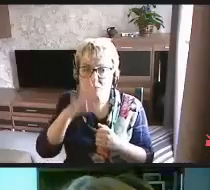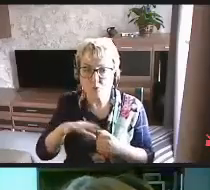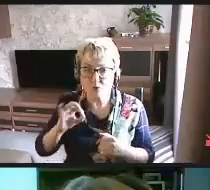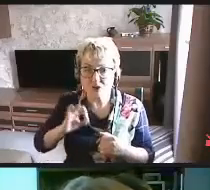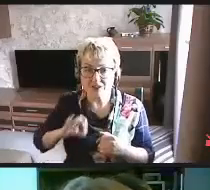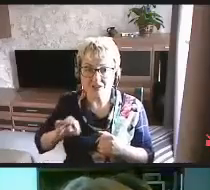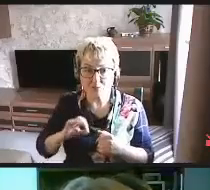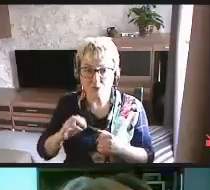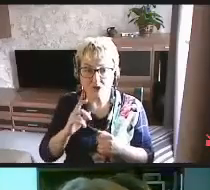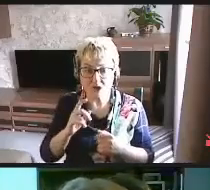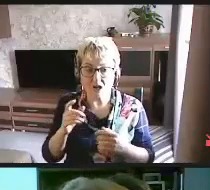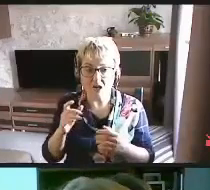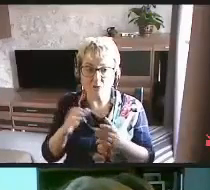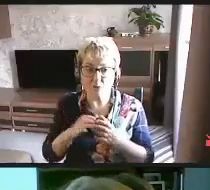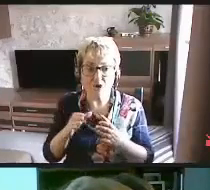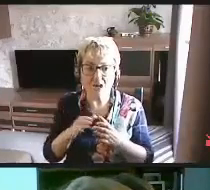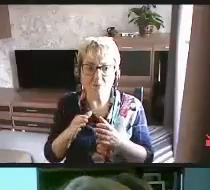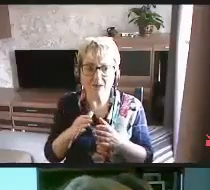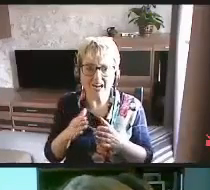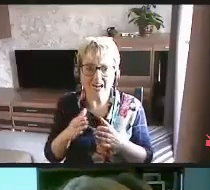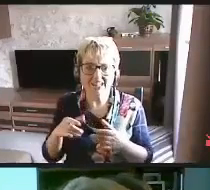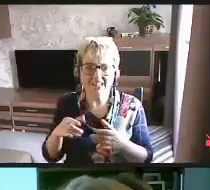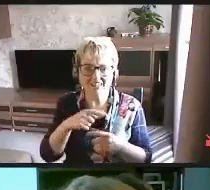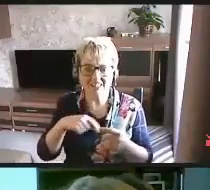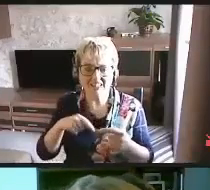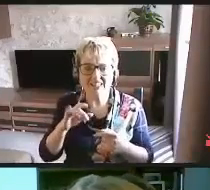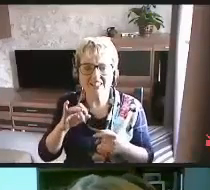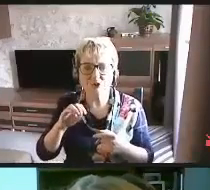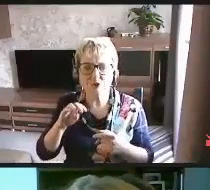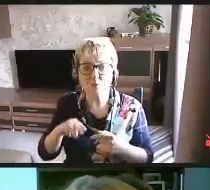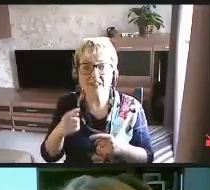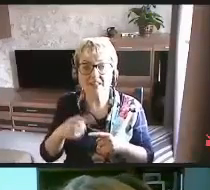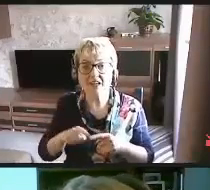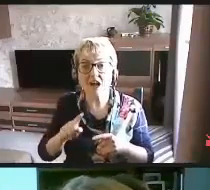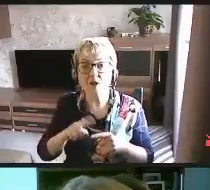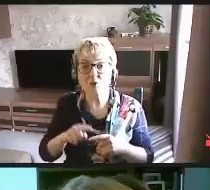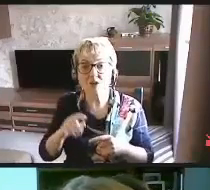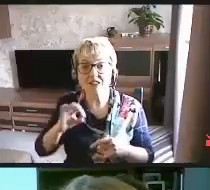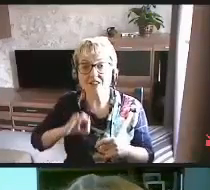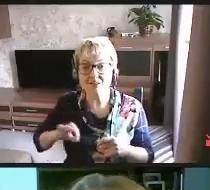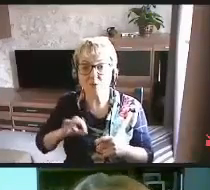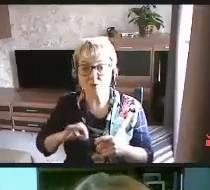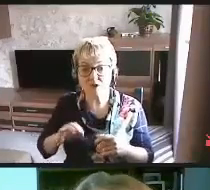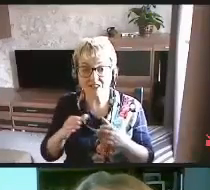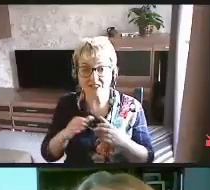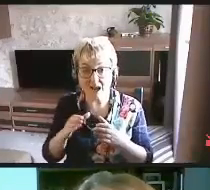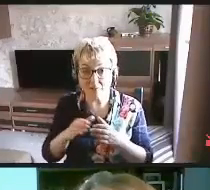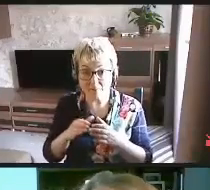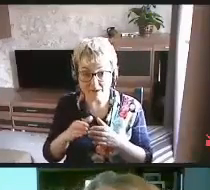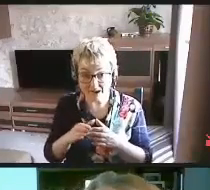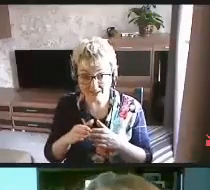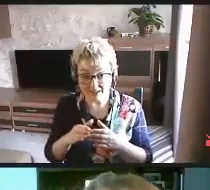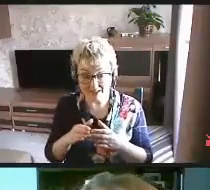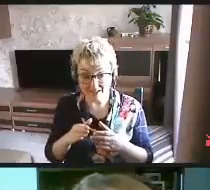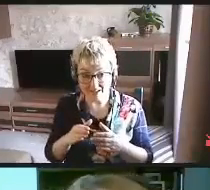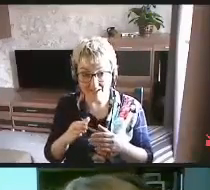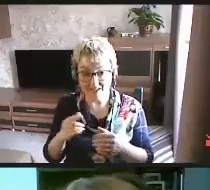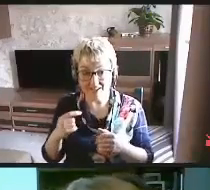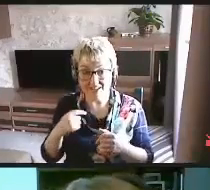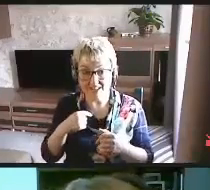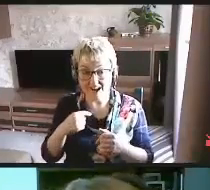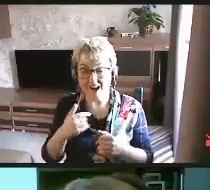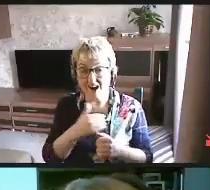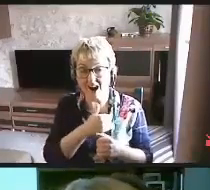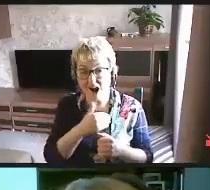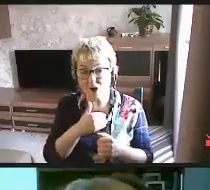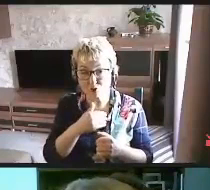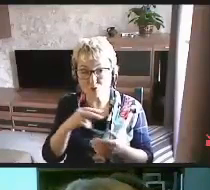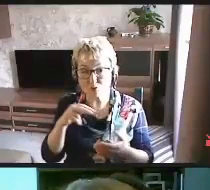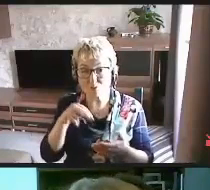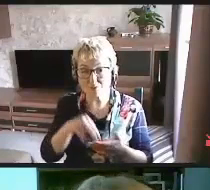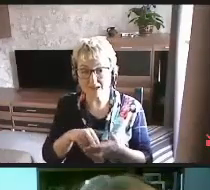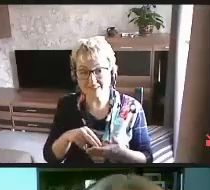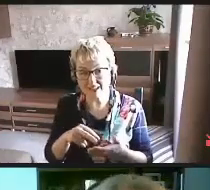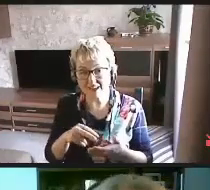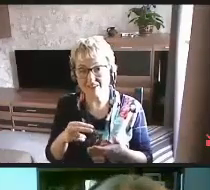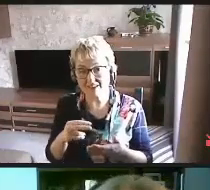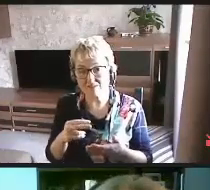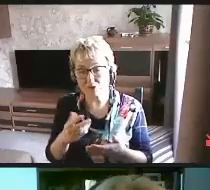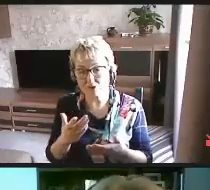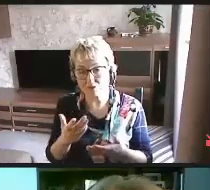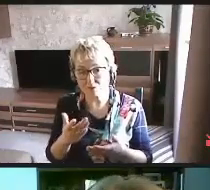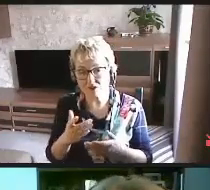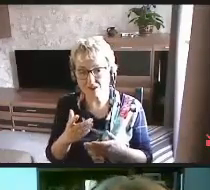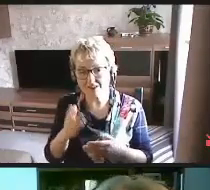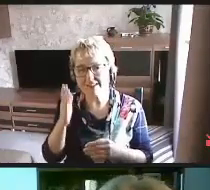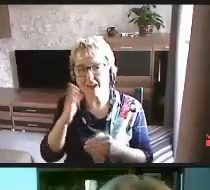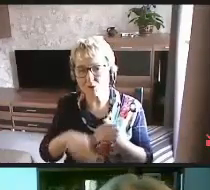использовать корпоративный инструмент, тот, который использует эта компания. И вот я хочу поставить, так